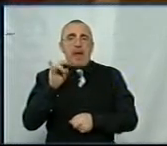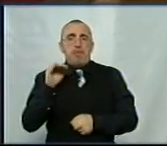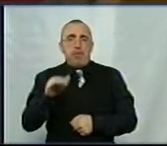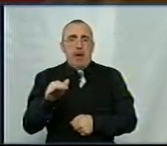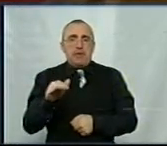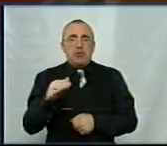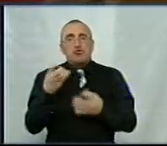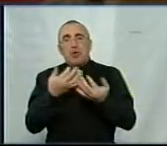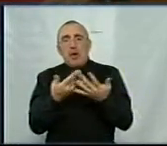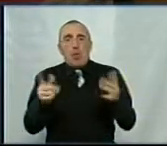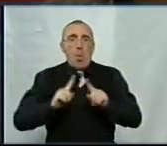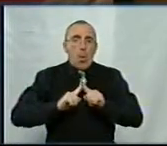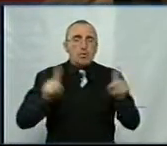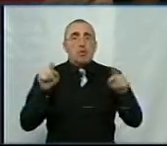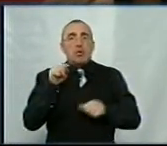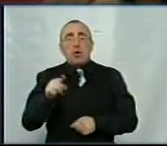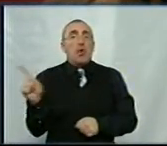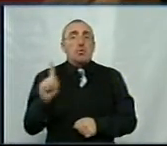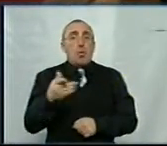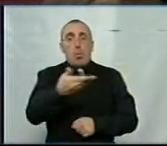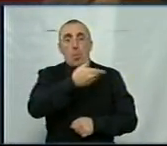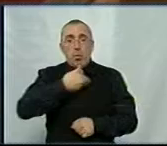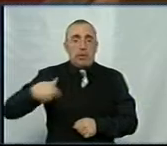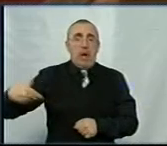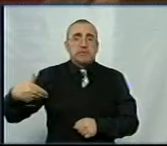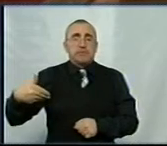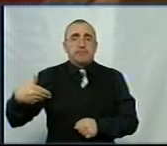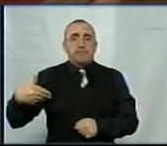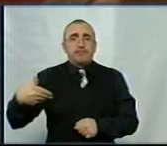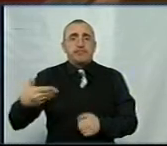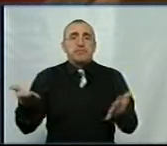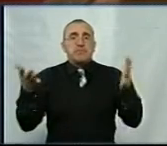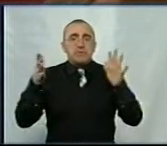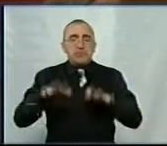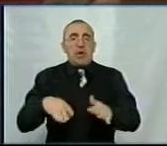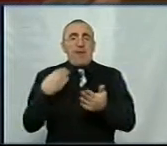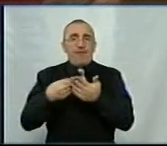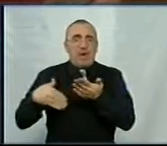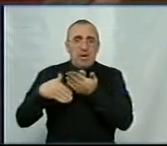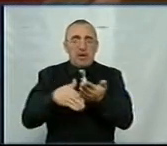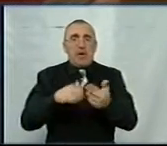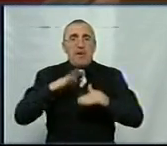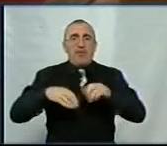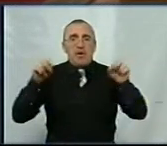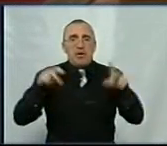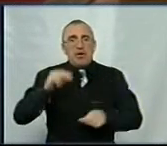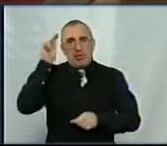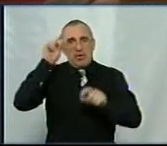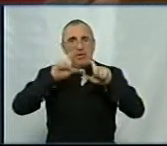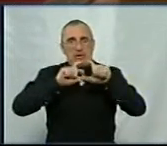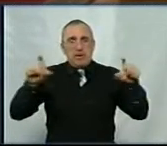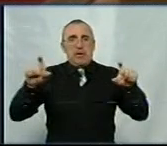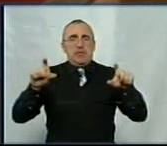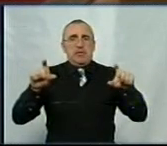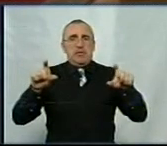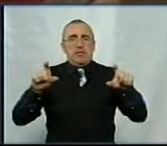Ще які особливості? Те, що у нас залишились на фінансуванні професійно-технічні навчальні